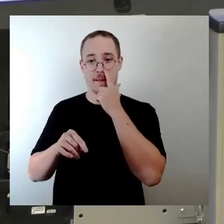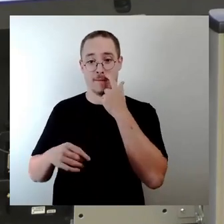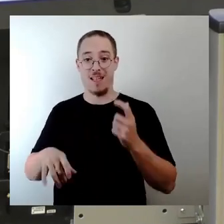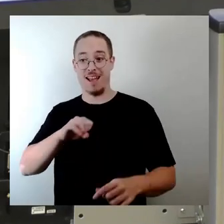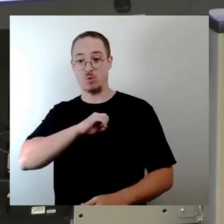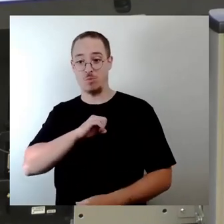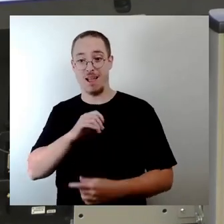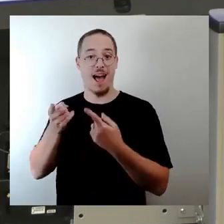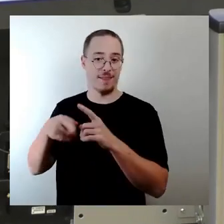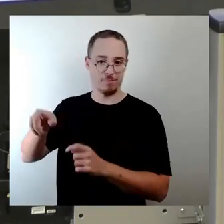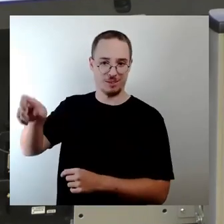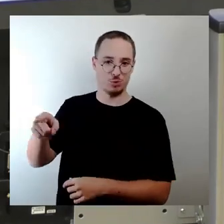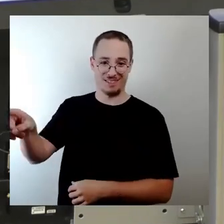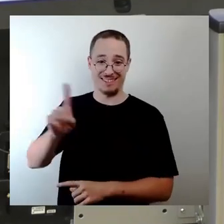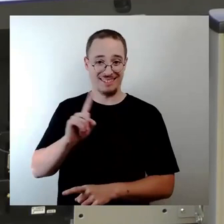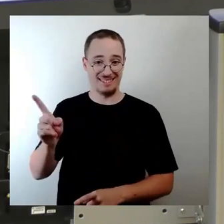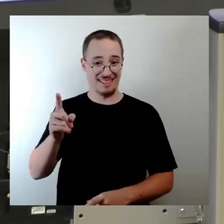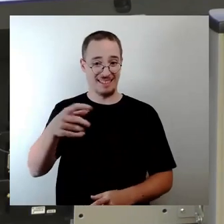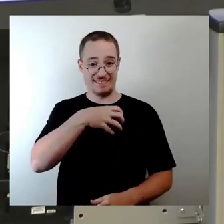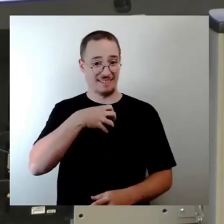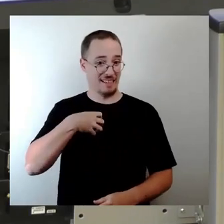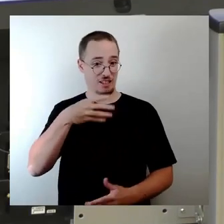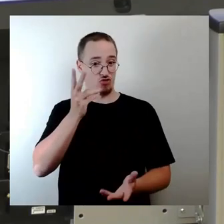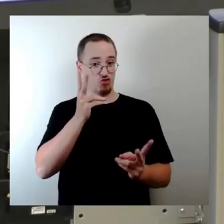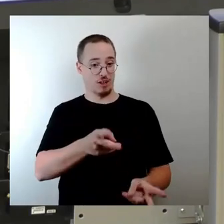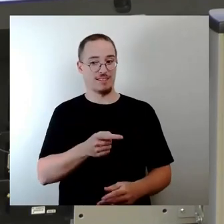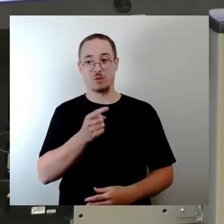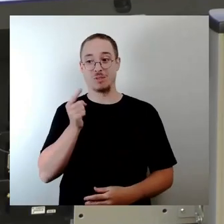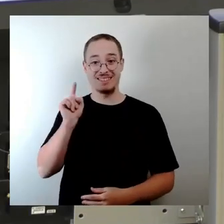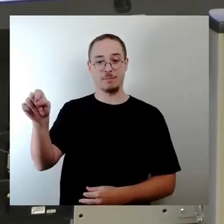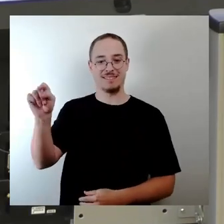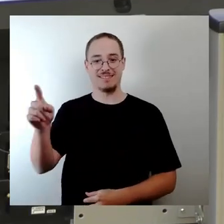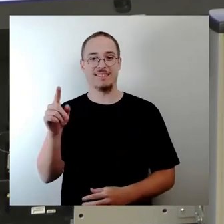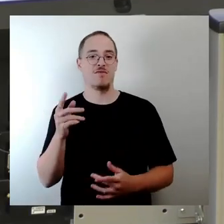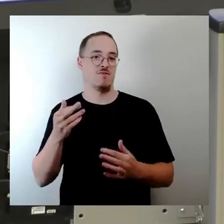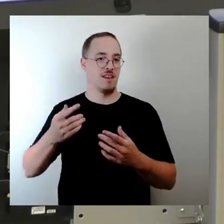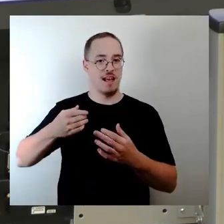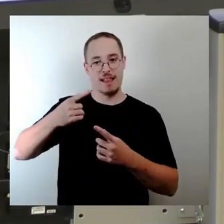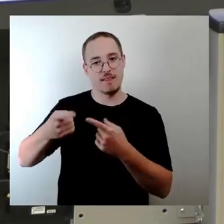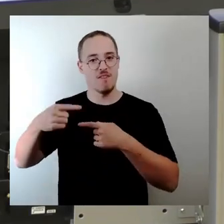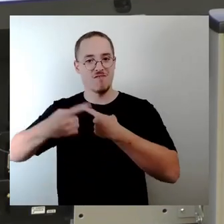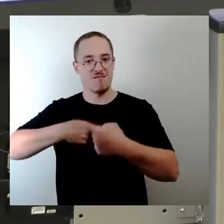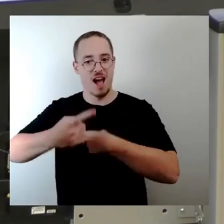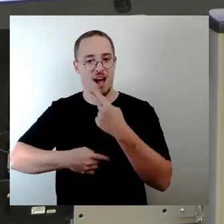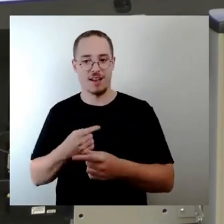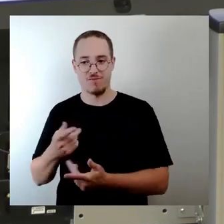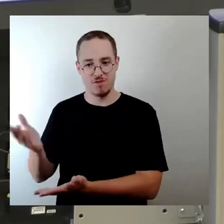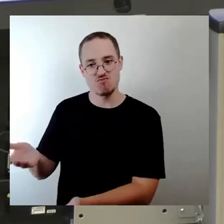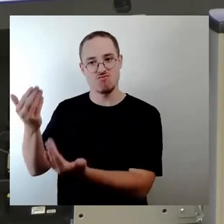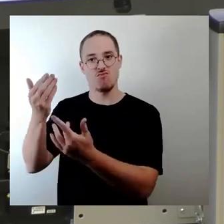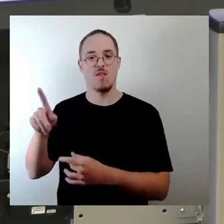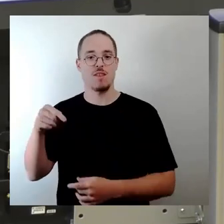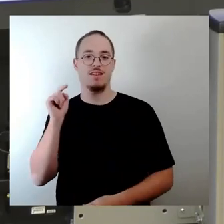weshalb der Bebauungsplan aufgehoben werden musste. Nun hat die Verwaltung in den letzten Jahren immer wieder